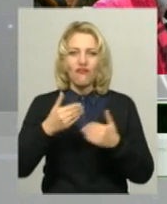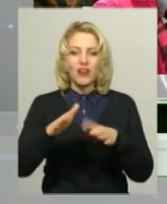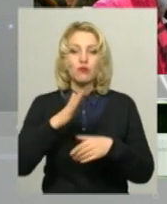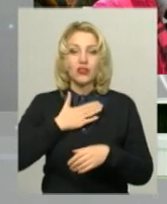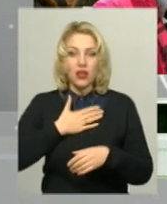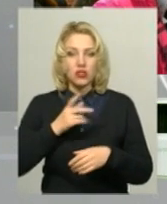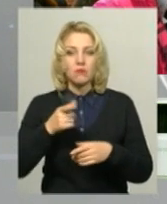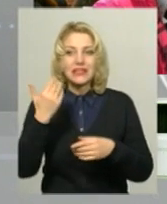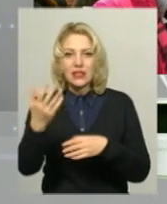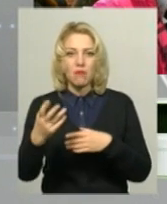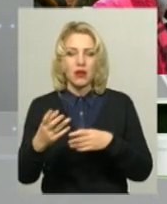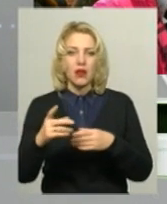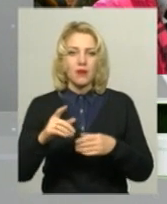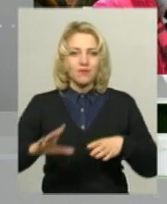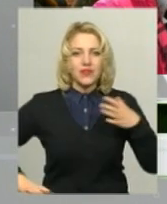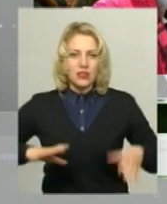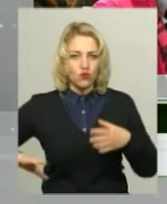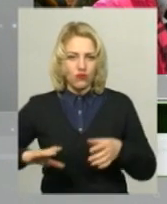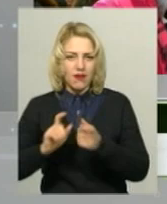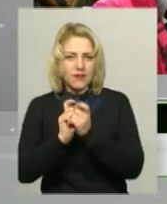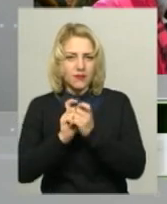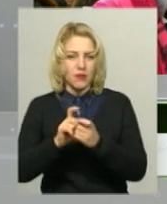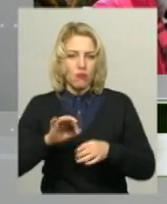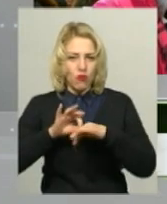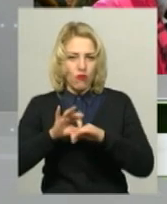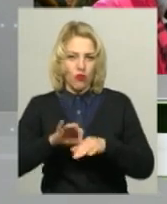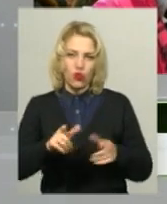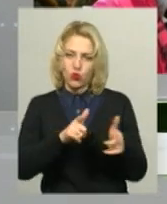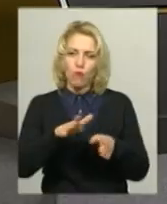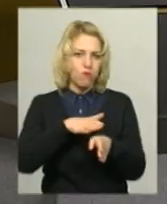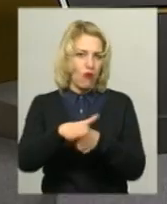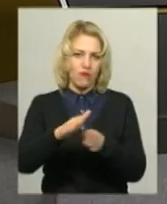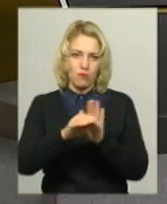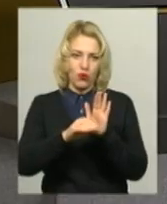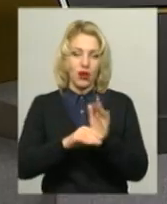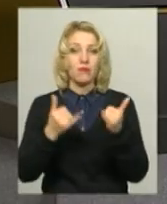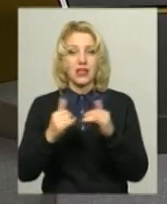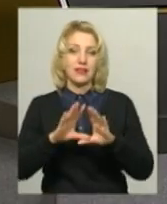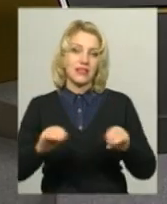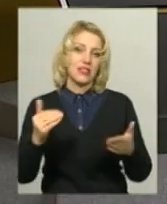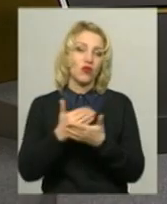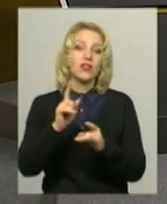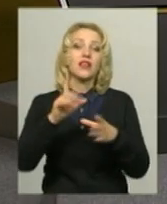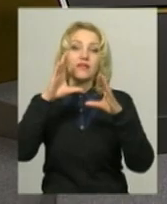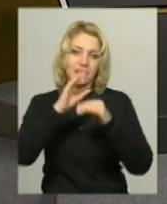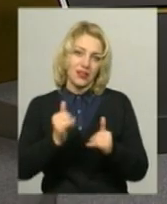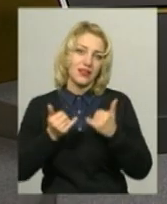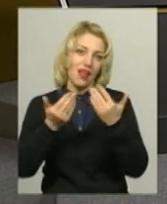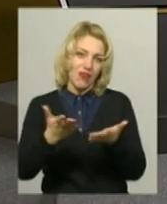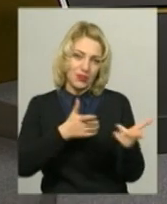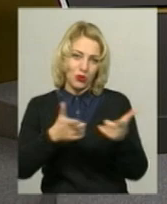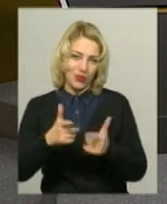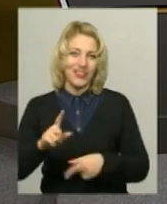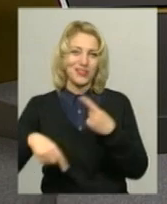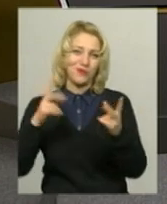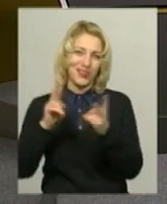З ними ми проводили спарінги. Готуємося по повній програмі. Наразі це усі новини, які ми встигли для вас підготувати.